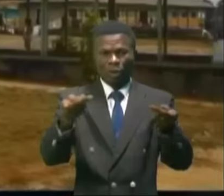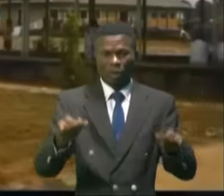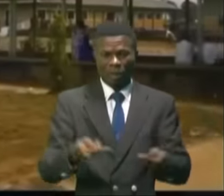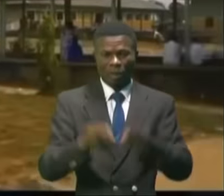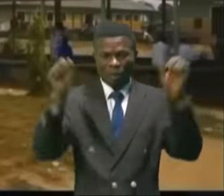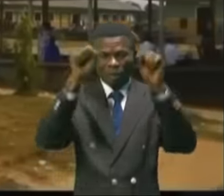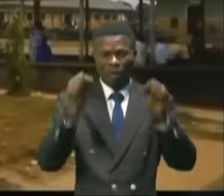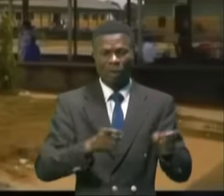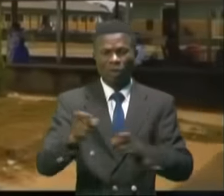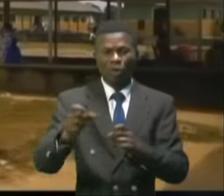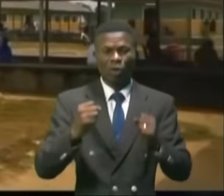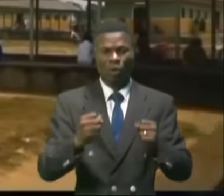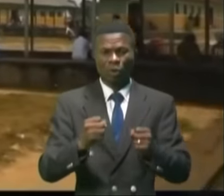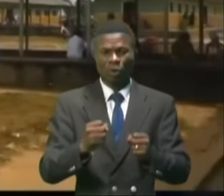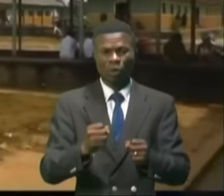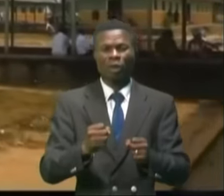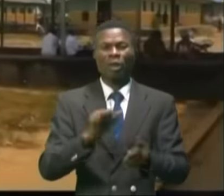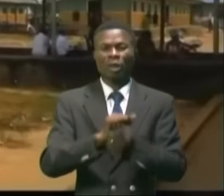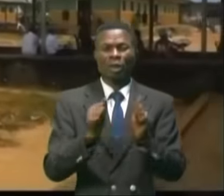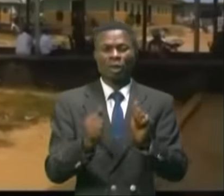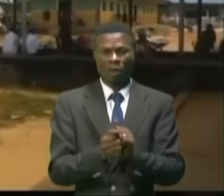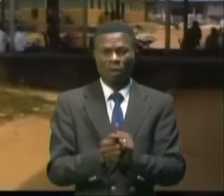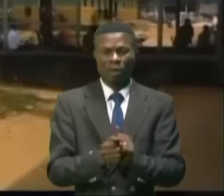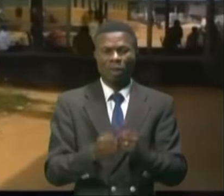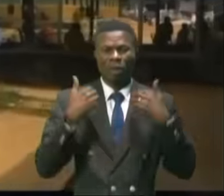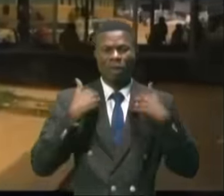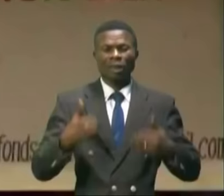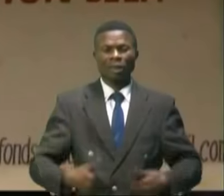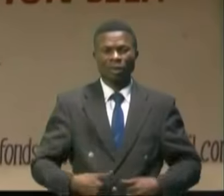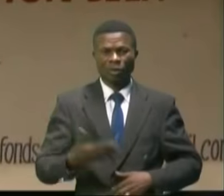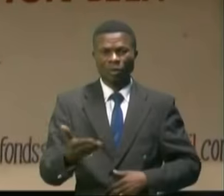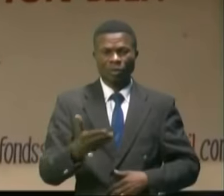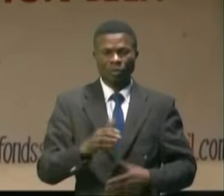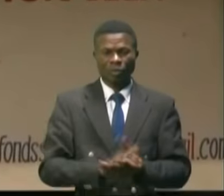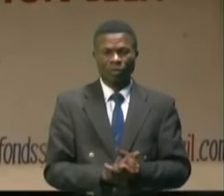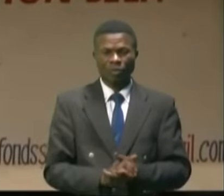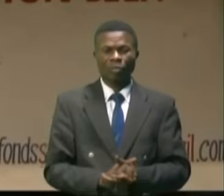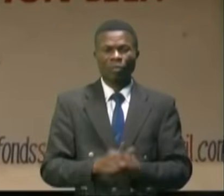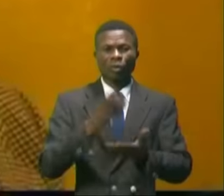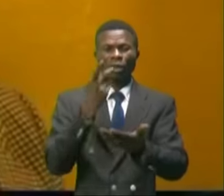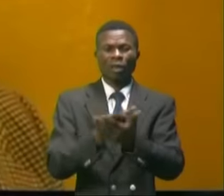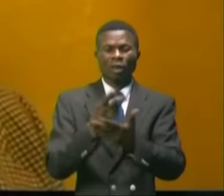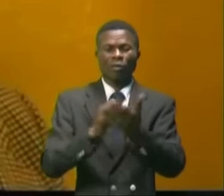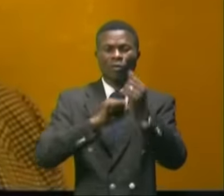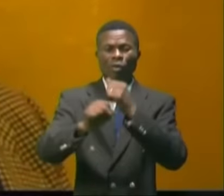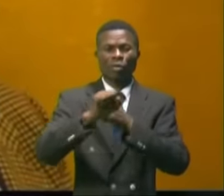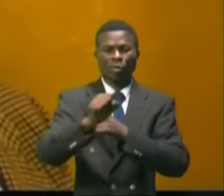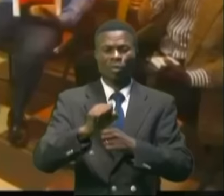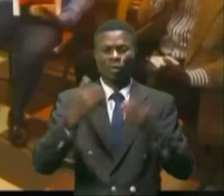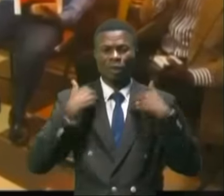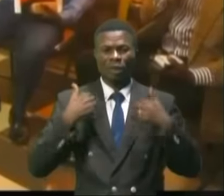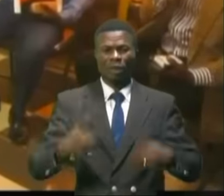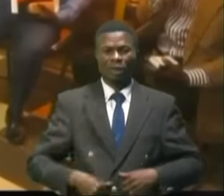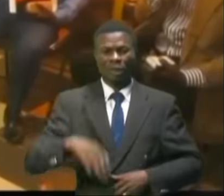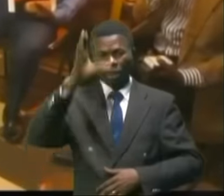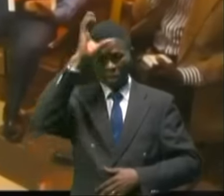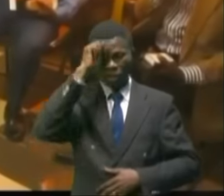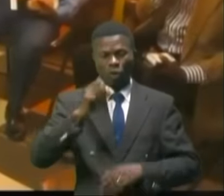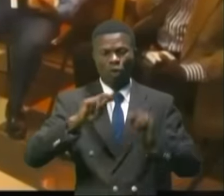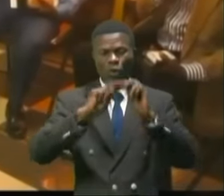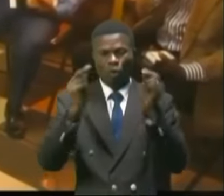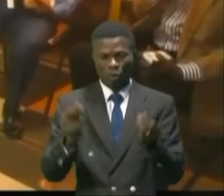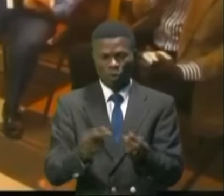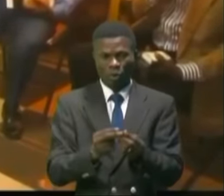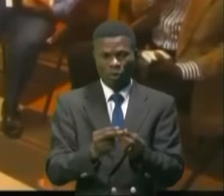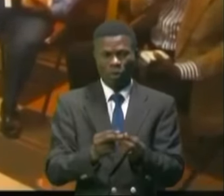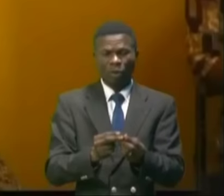système de gestion efficace des ressources à mobiliser en faveur de la santé, le fonds de promotion de la santé du Kouilou produit ses premiers fruits. Une délégation dont